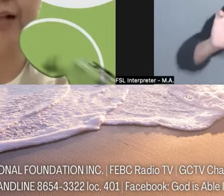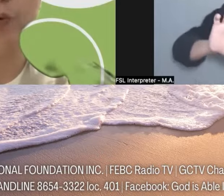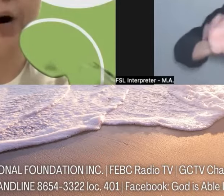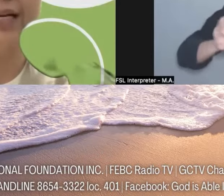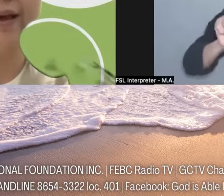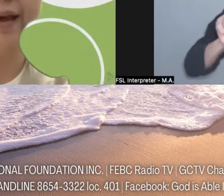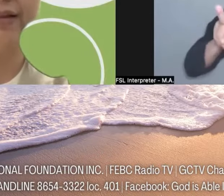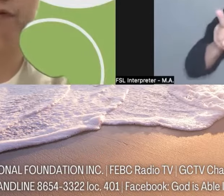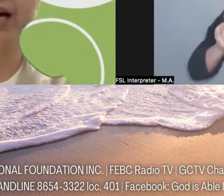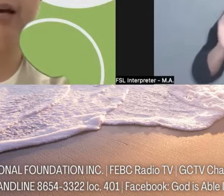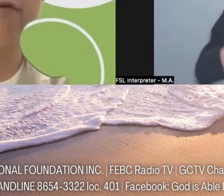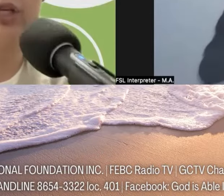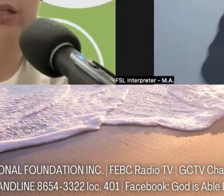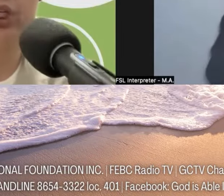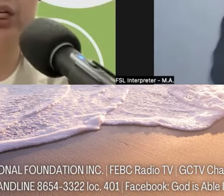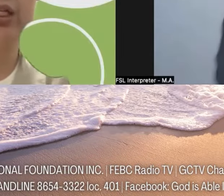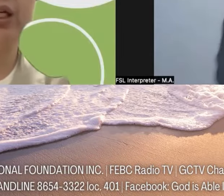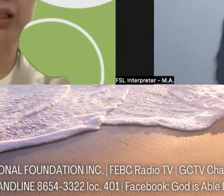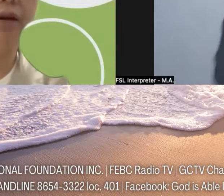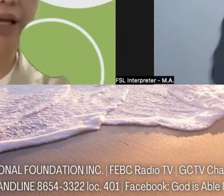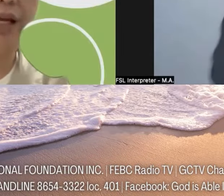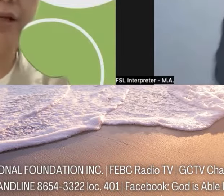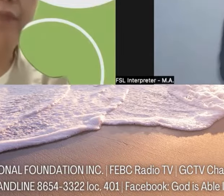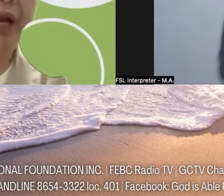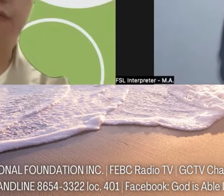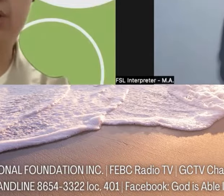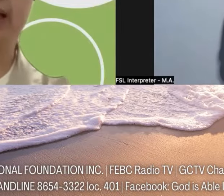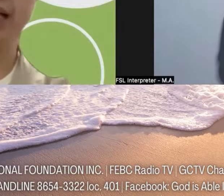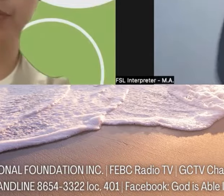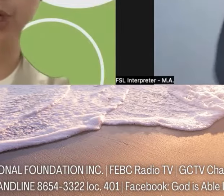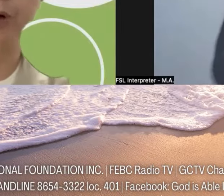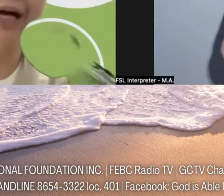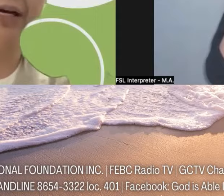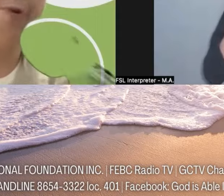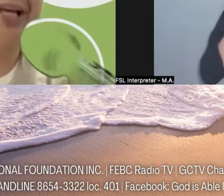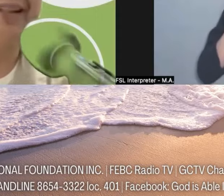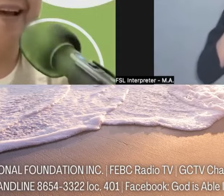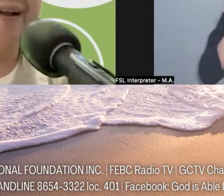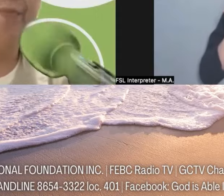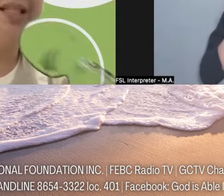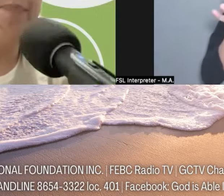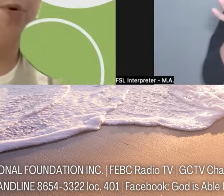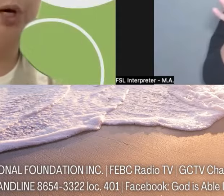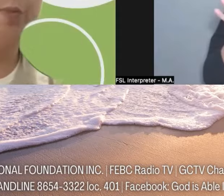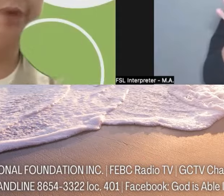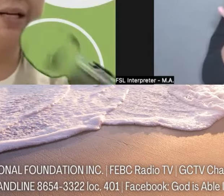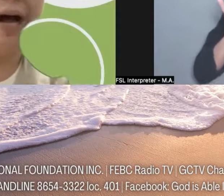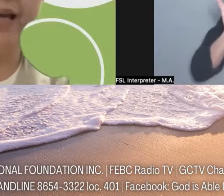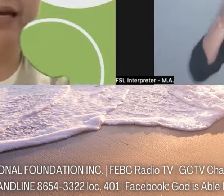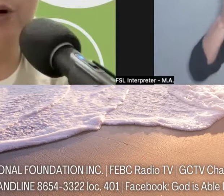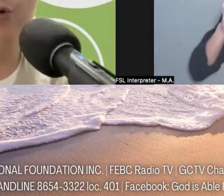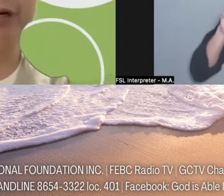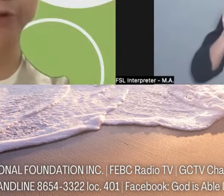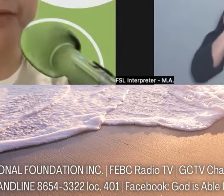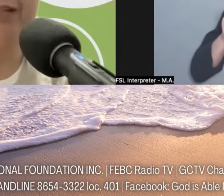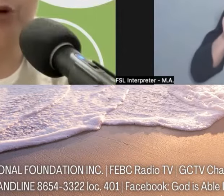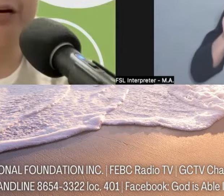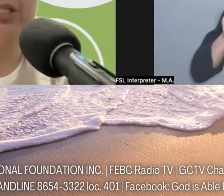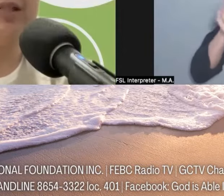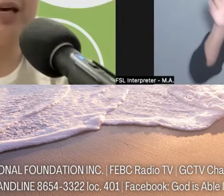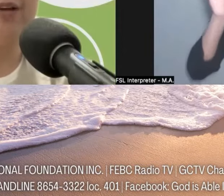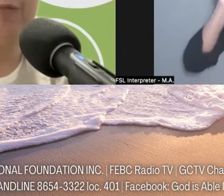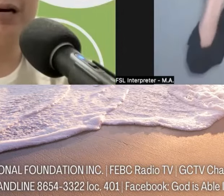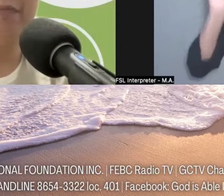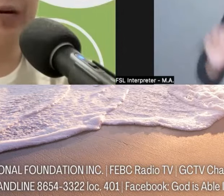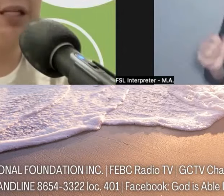That's channel 185 sa GCTV. Every Sunday po ng umaga po yan. Pwede po kayo mag-hi-hello, mag-komento,